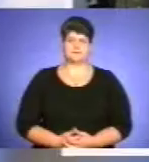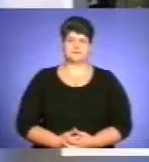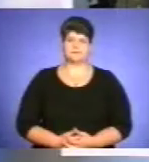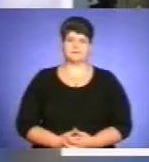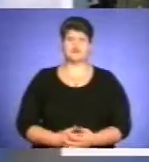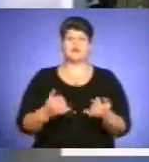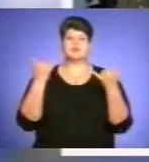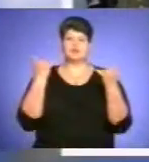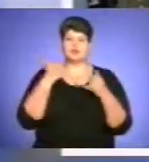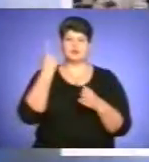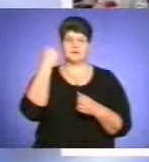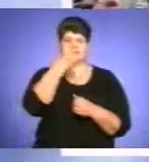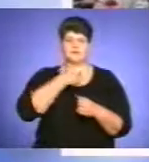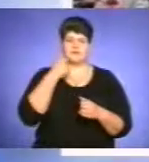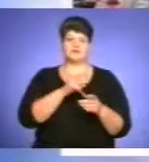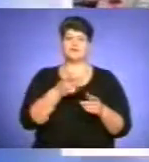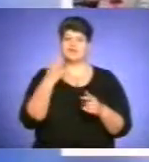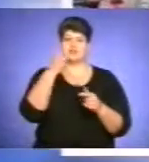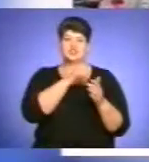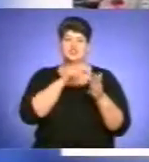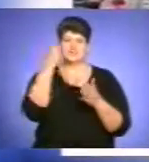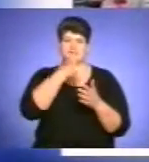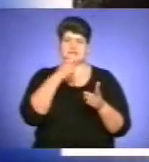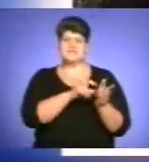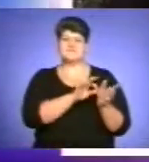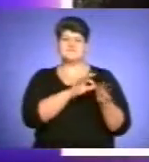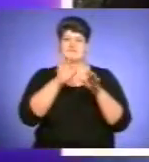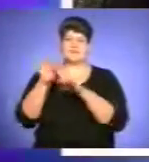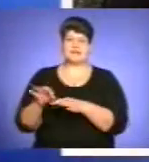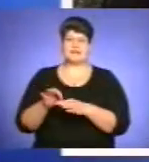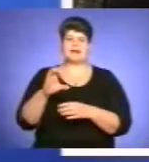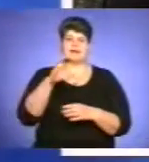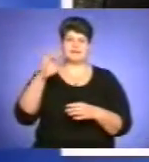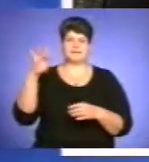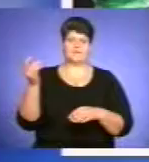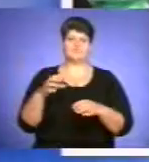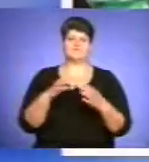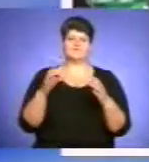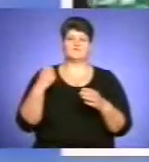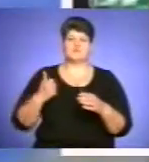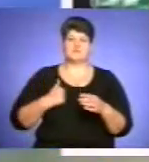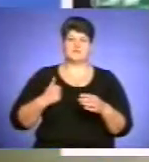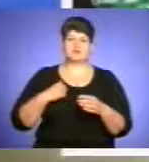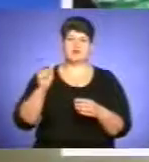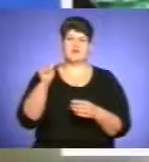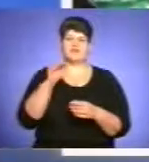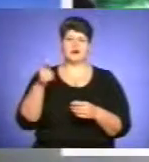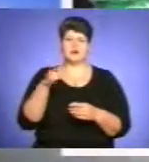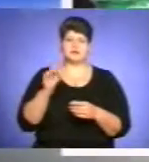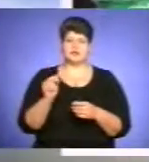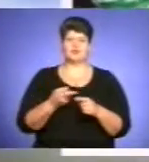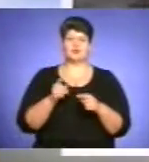Сьогодні річниця виведення радянських військ з Афганістану. З цієї нагоди у Парху національного відродження Тернополя